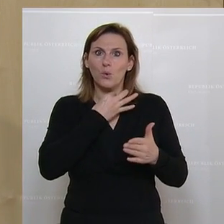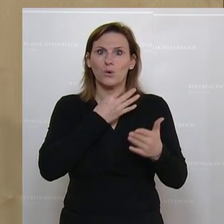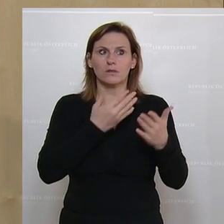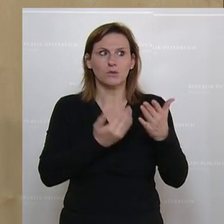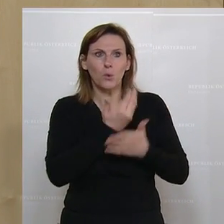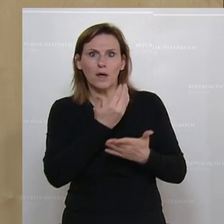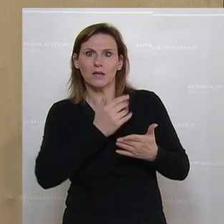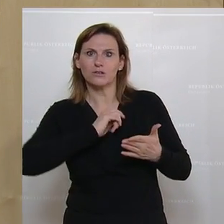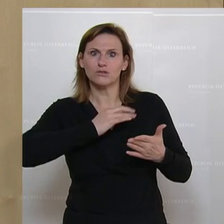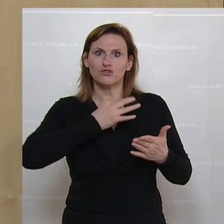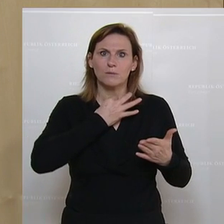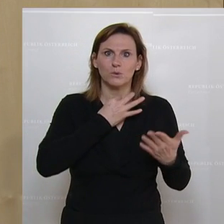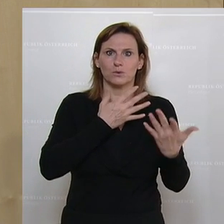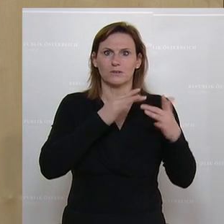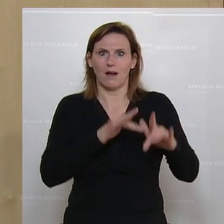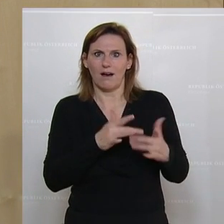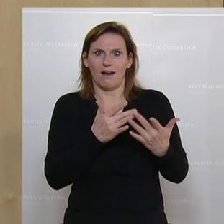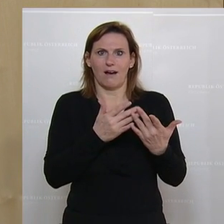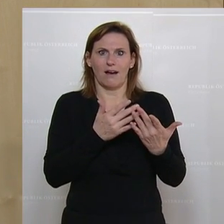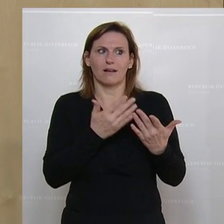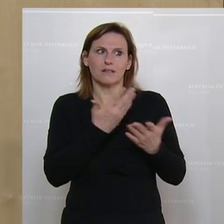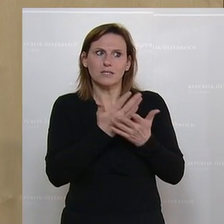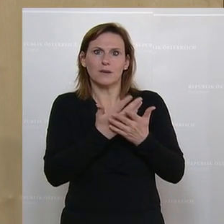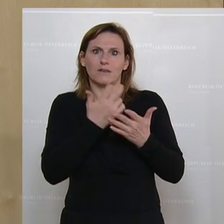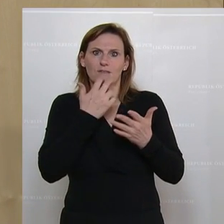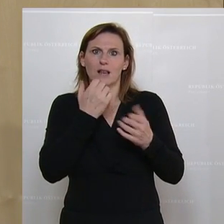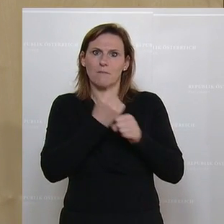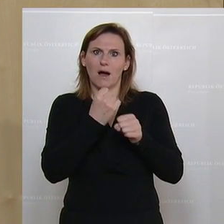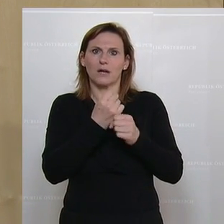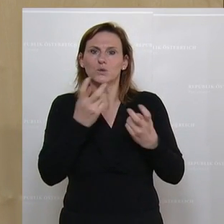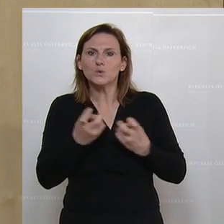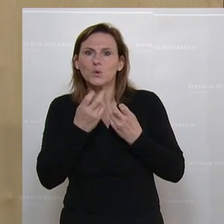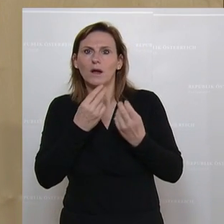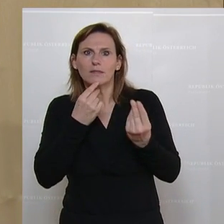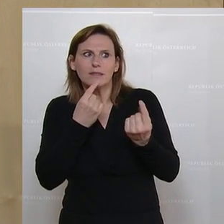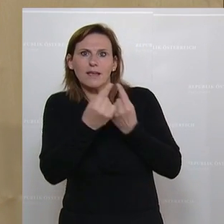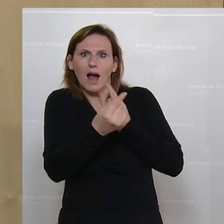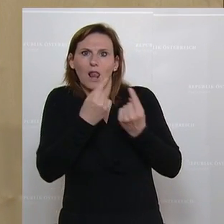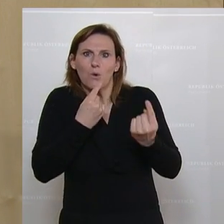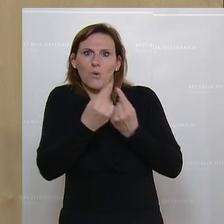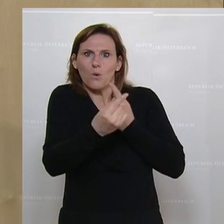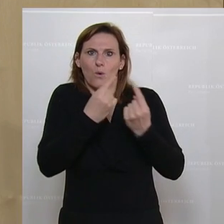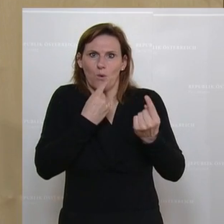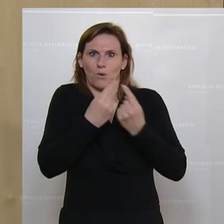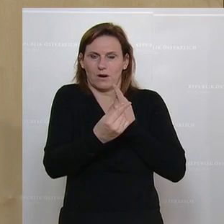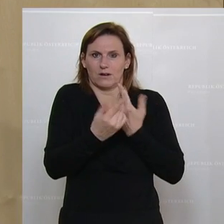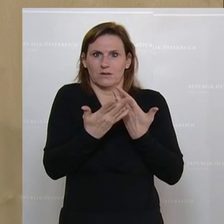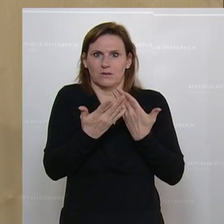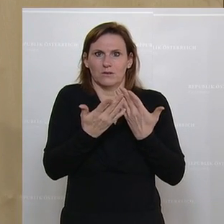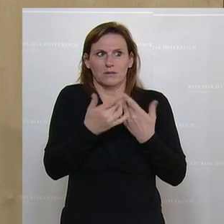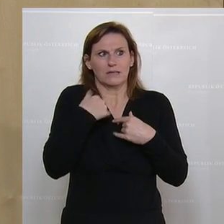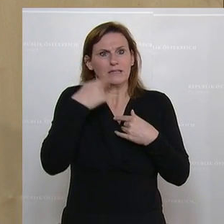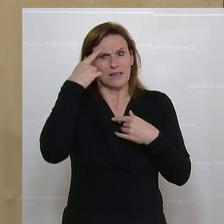legt und genau das wollen wir jetzt machen. Und dann nehmen Sie auch beim Wort, wir wollen hier den Dialog suchen und wir glauben, dass es ein Projekt ist, das wesentlich ist für die